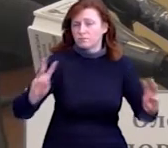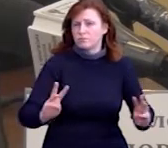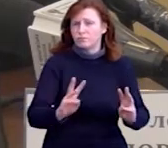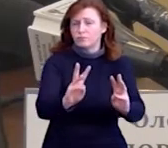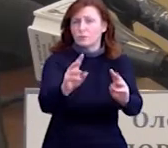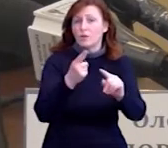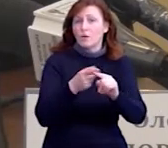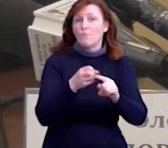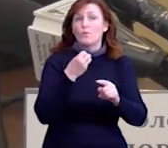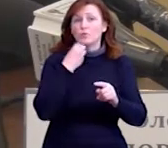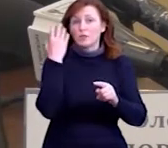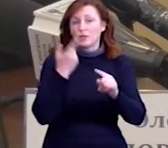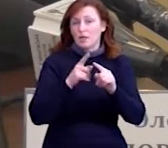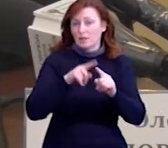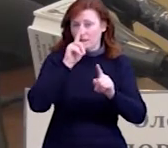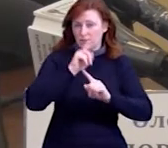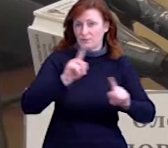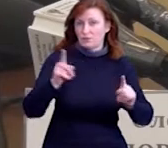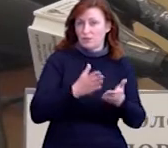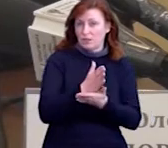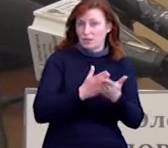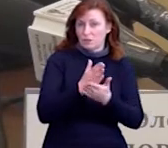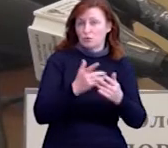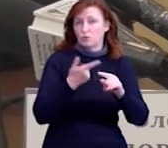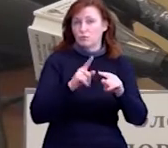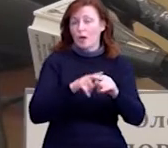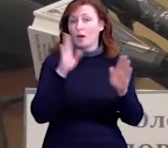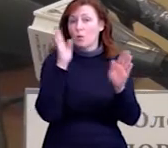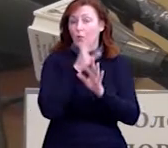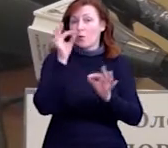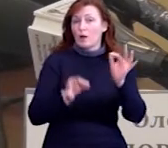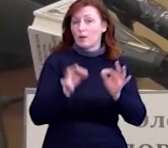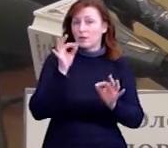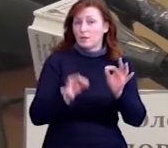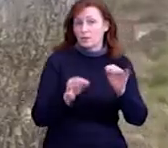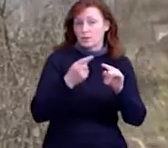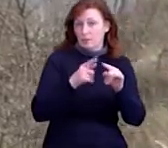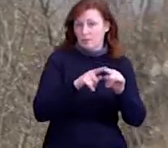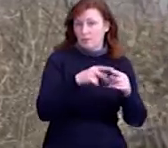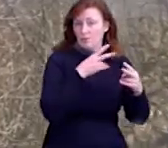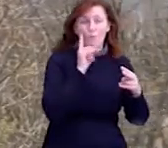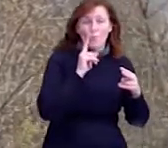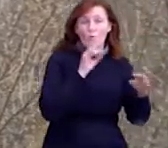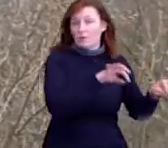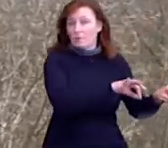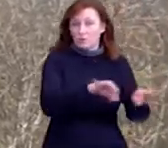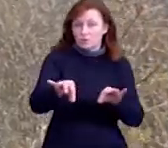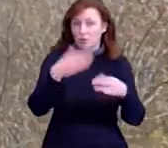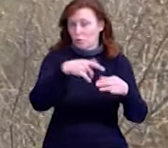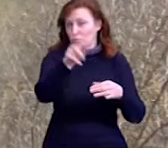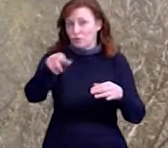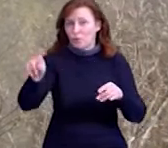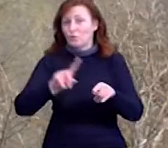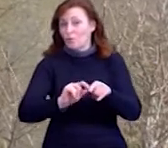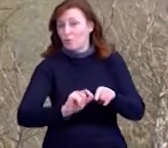приїжджає служба з надзвичайних ситуацій, або екологічний інспектор, палії вже там нема. Це панорама вигорілого лугу під